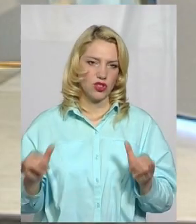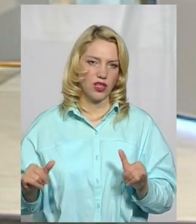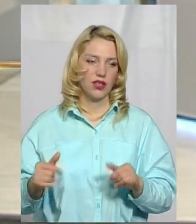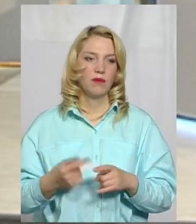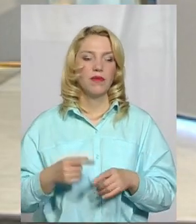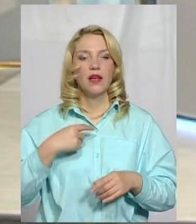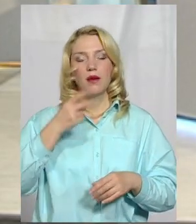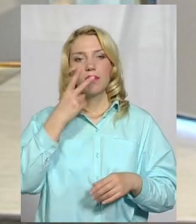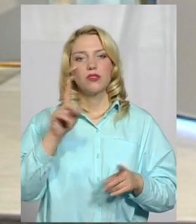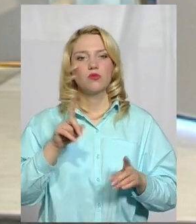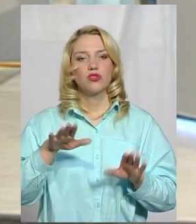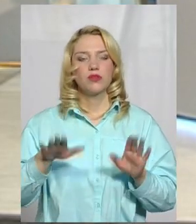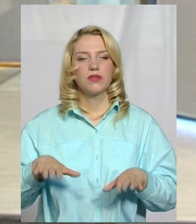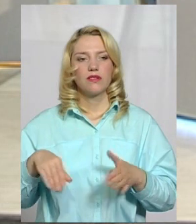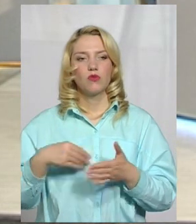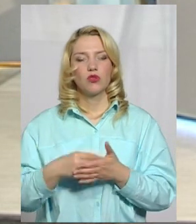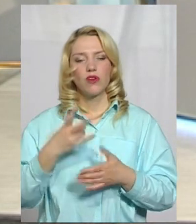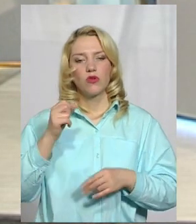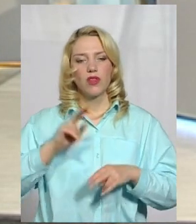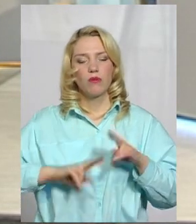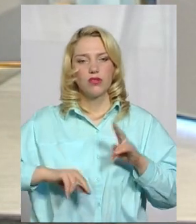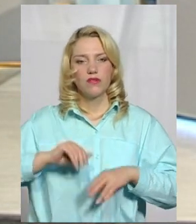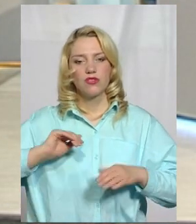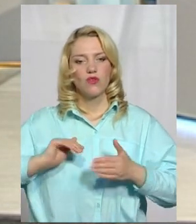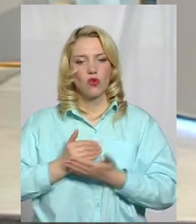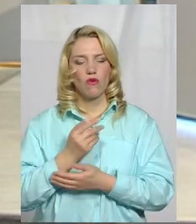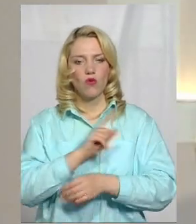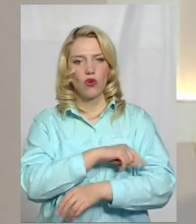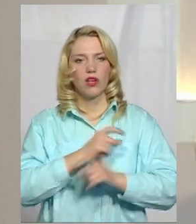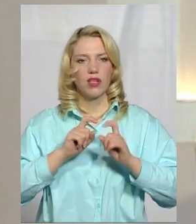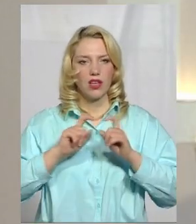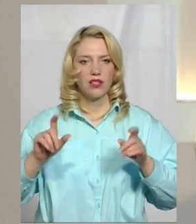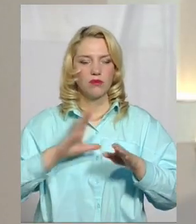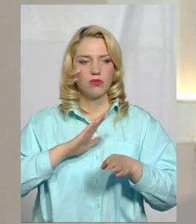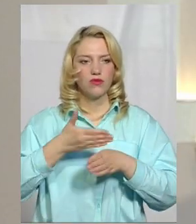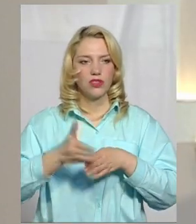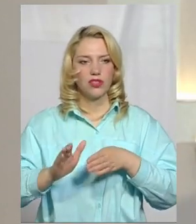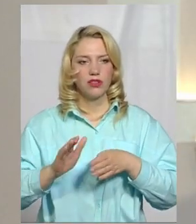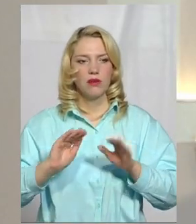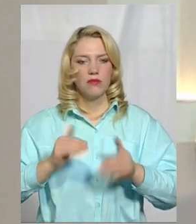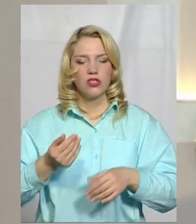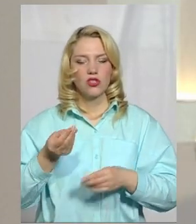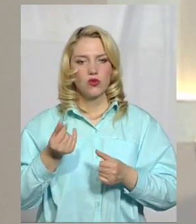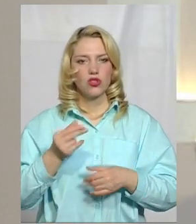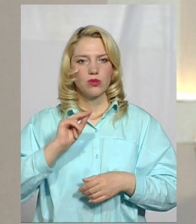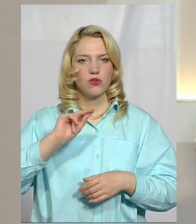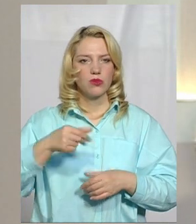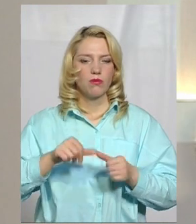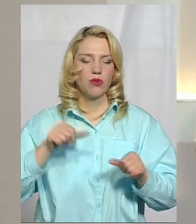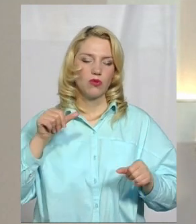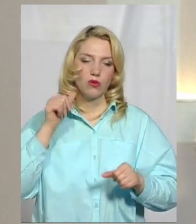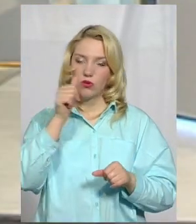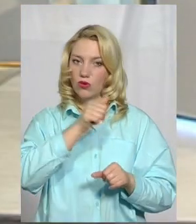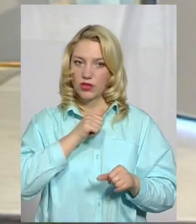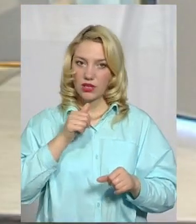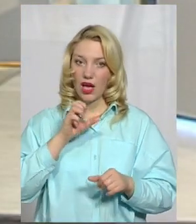бачимо, що з місцевого бюджету на будівництво нової лікарні виділили менше коштів, ніж минулого